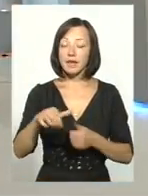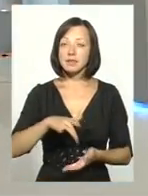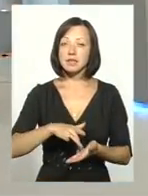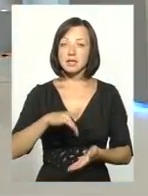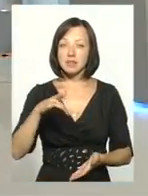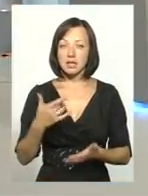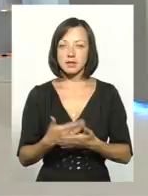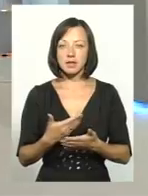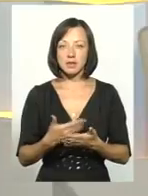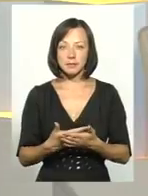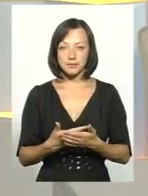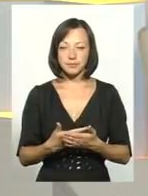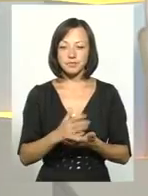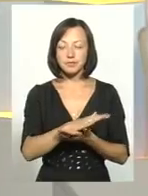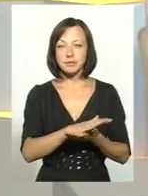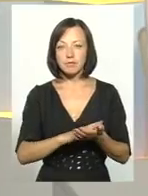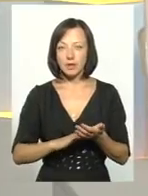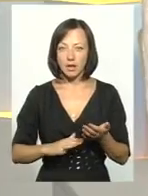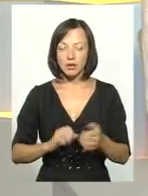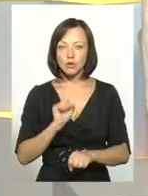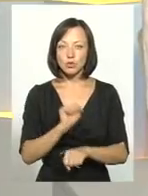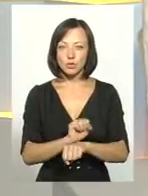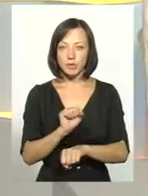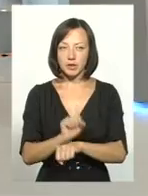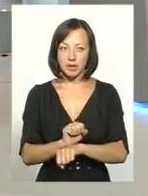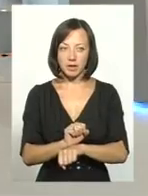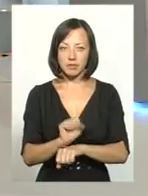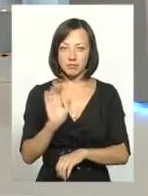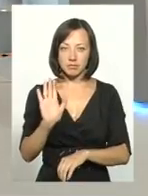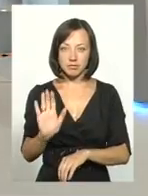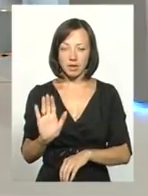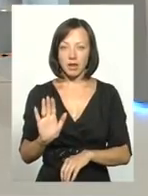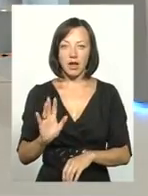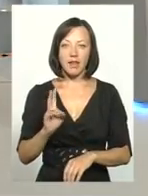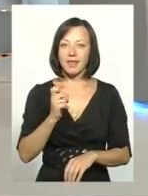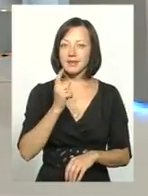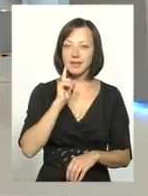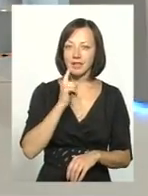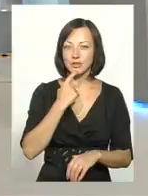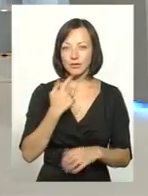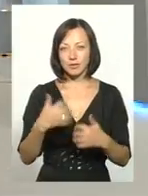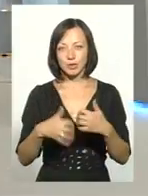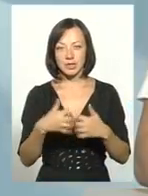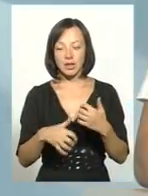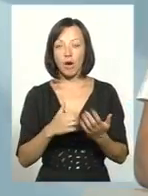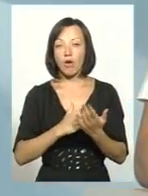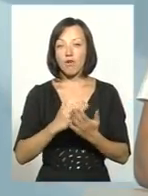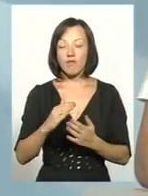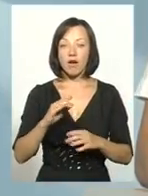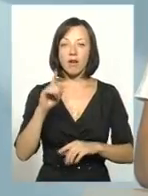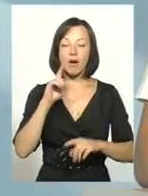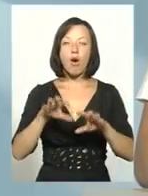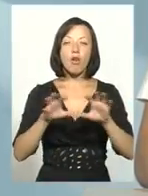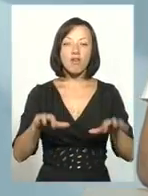скажімо, рух далі децентралізації зупиняє таке собі жовте світло, не зелене і не червоне, але десь посередину. Голова Верховної Ради на